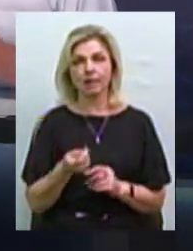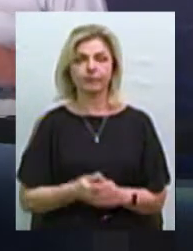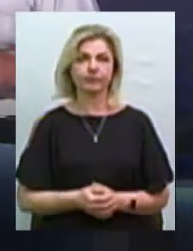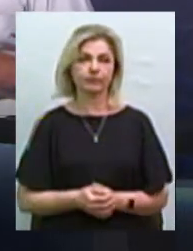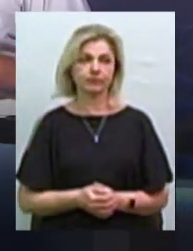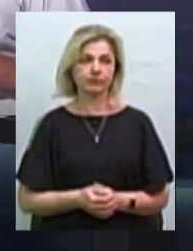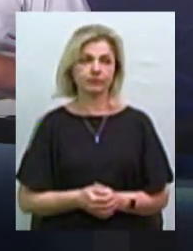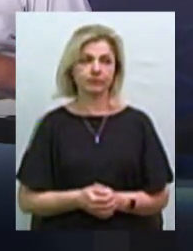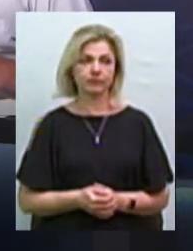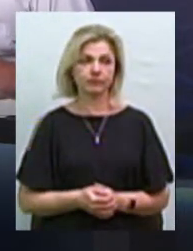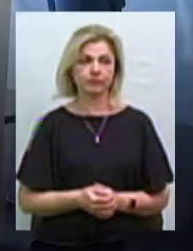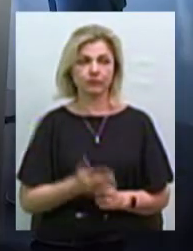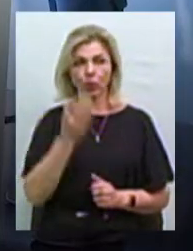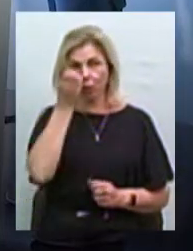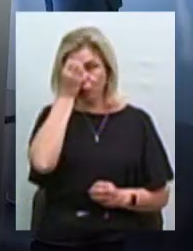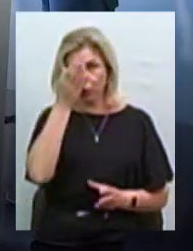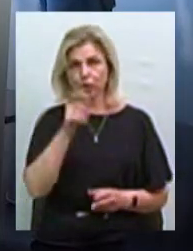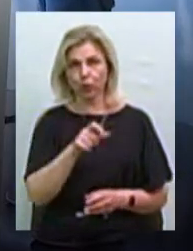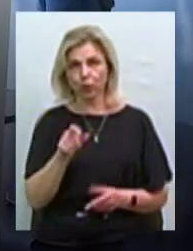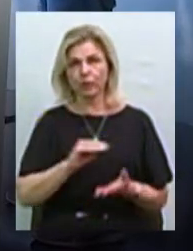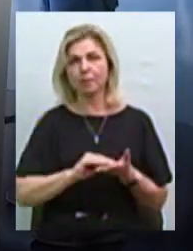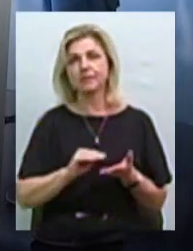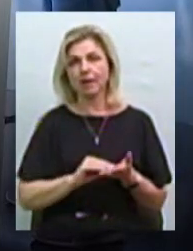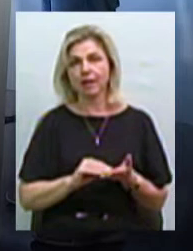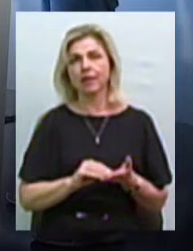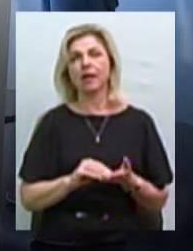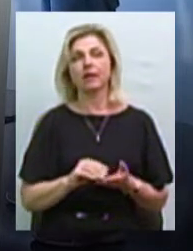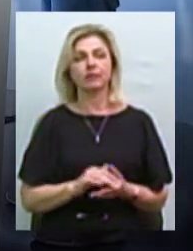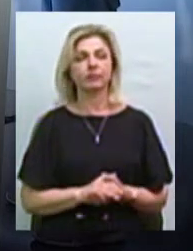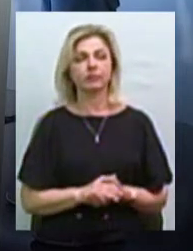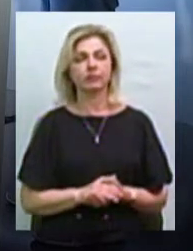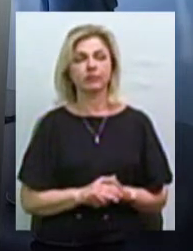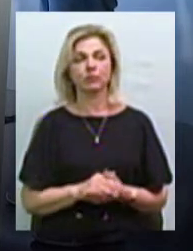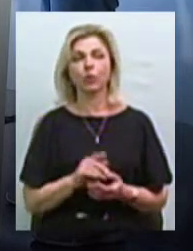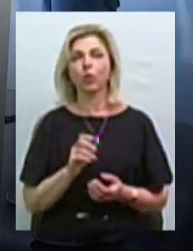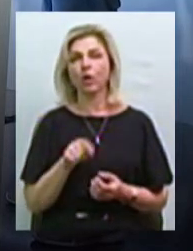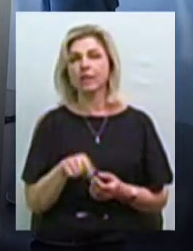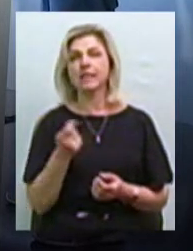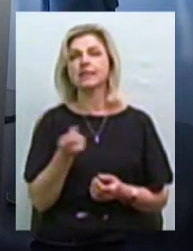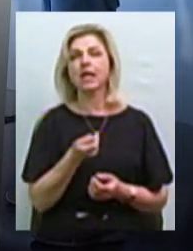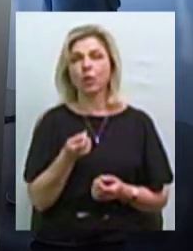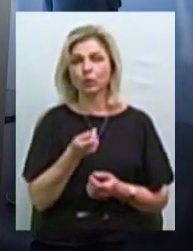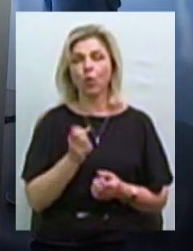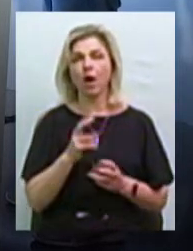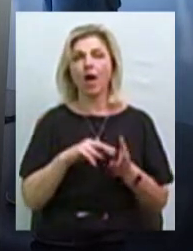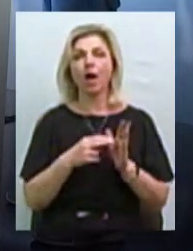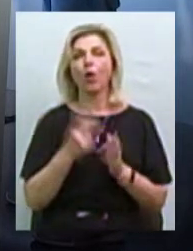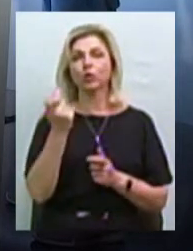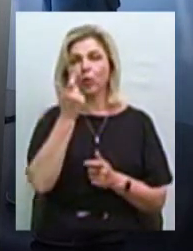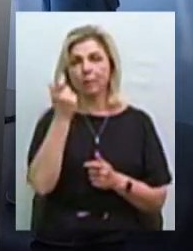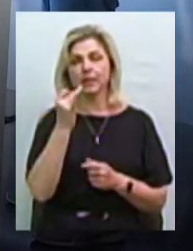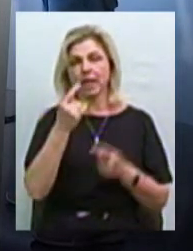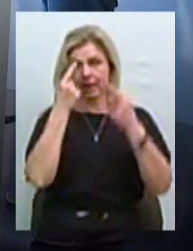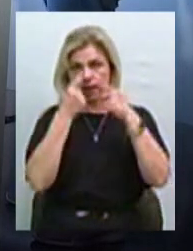Мудрі люди писали, імпортує зерно економічно і технічно відстала